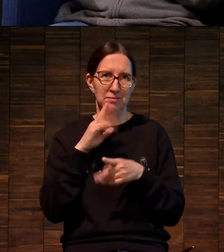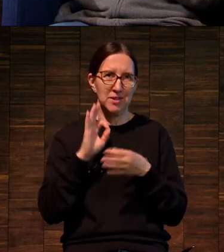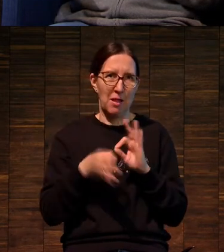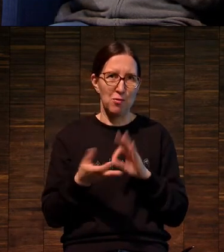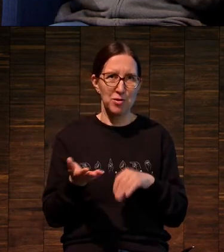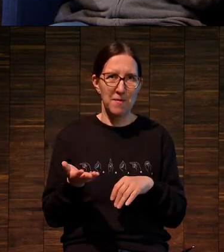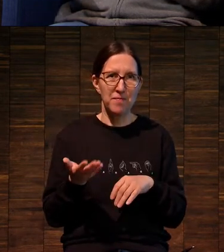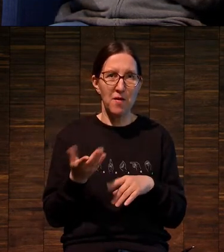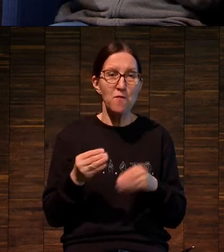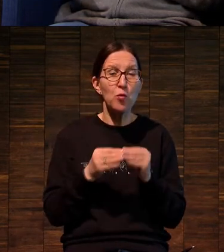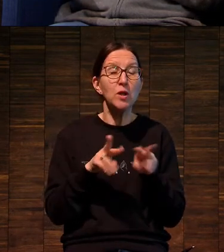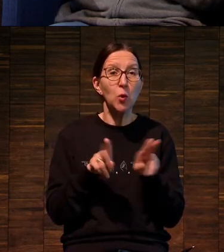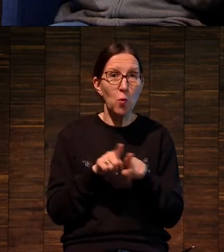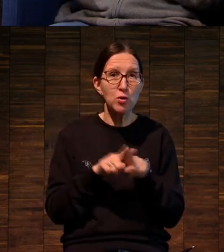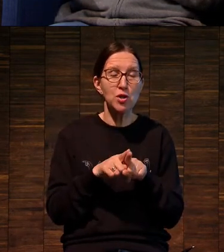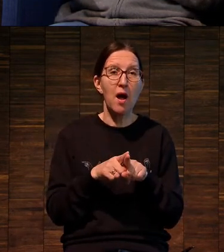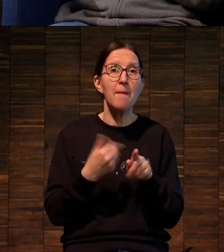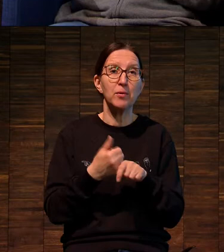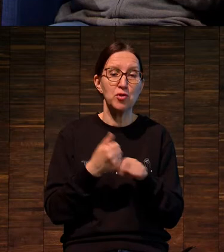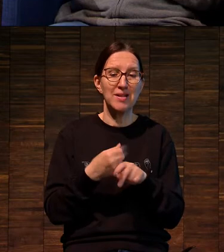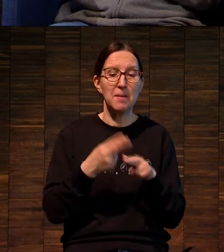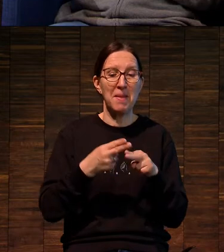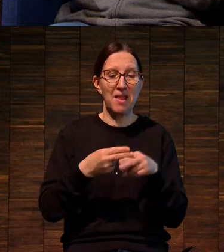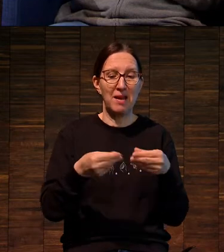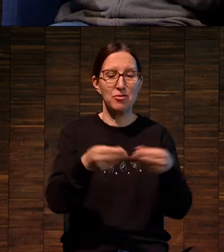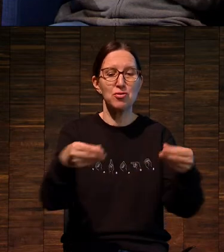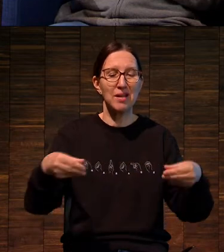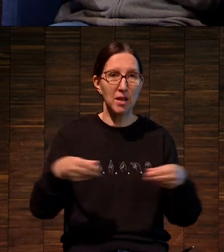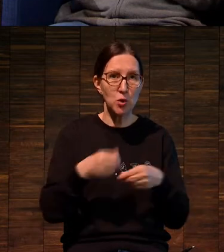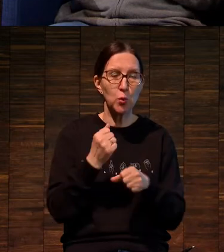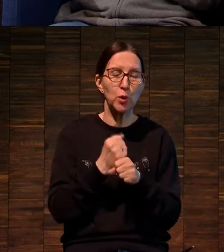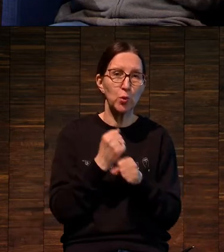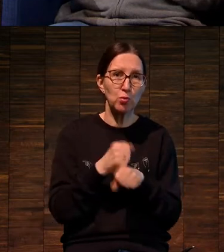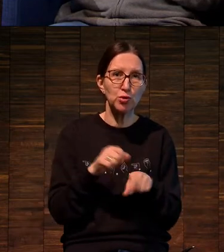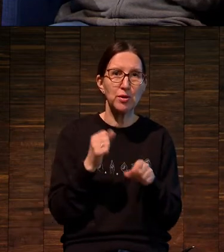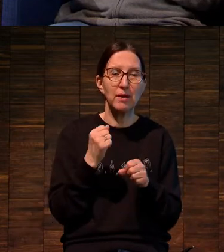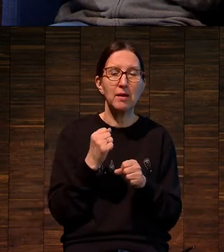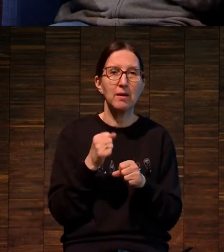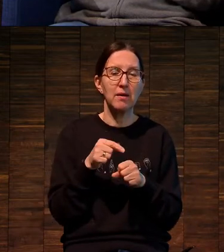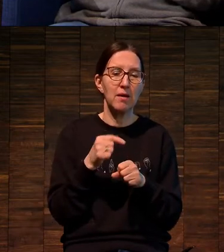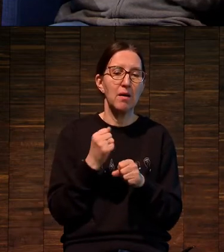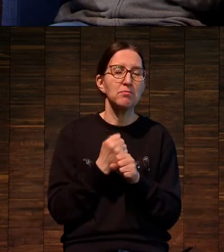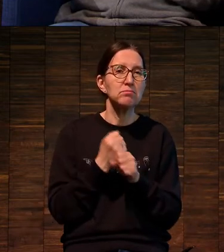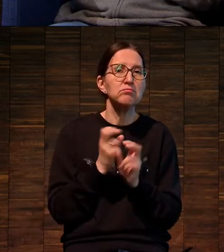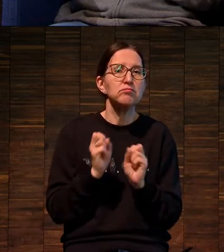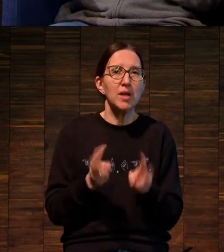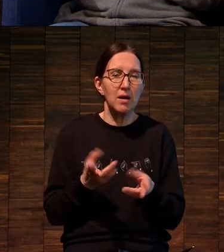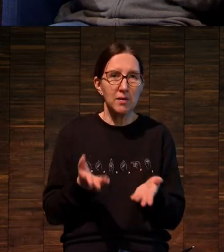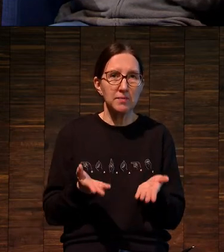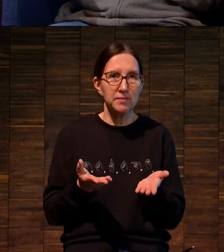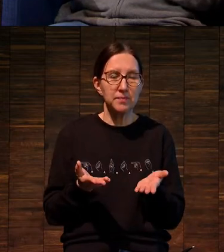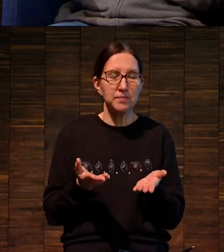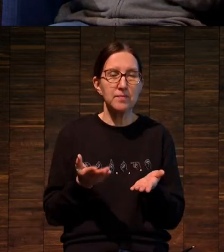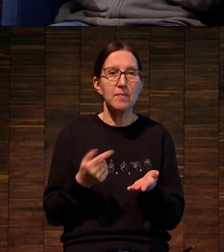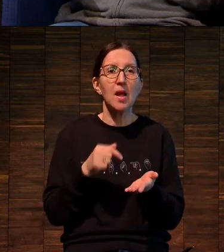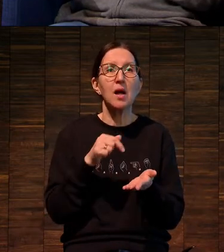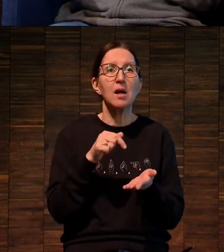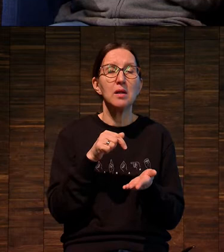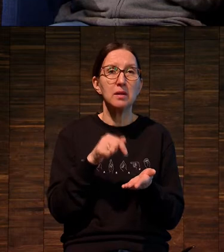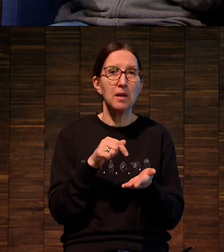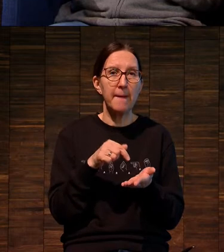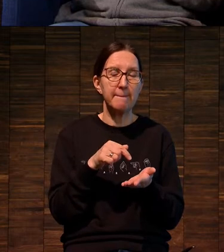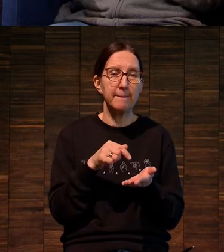То же самое, с доской производятся манипуляции, только краска